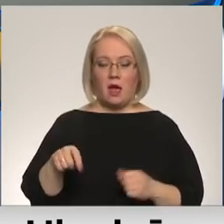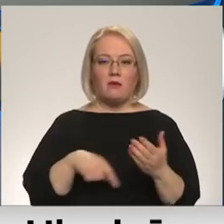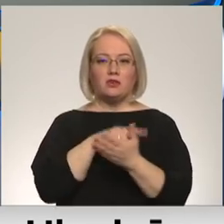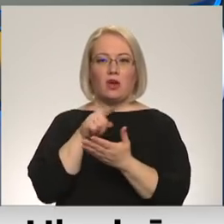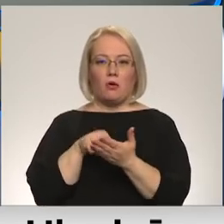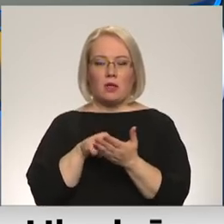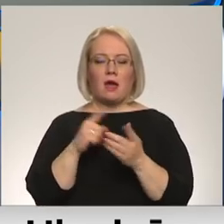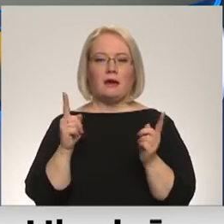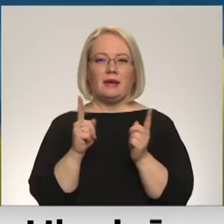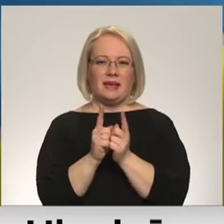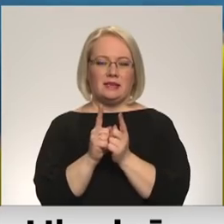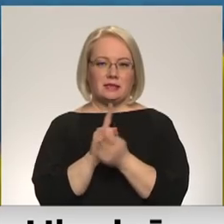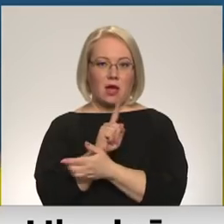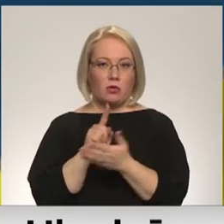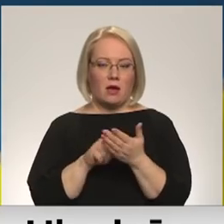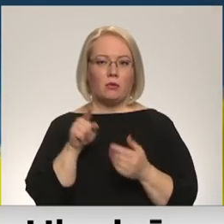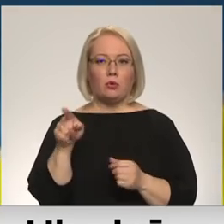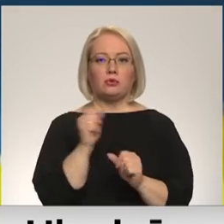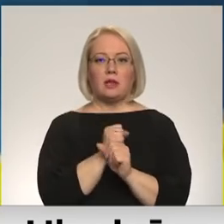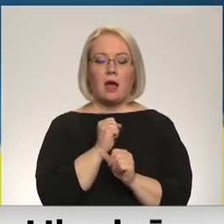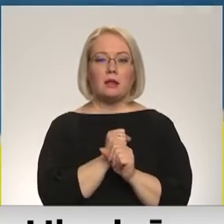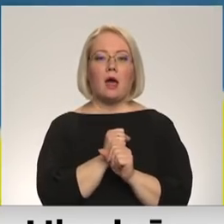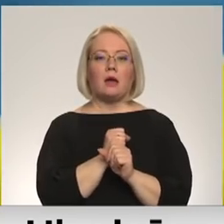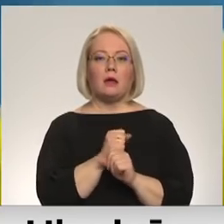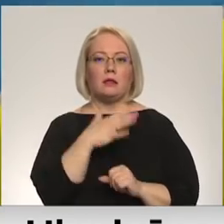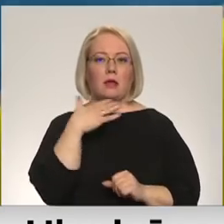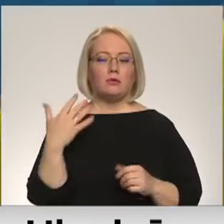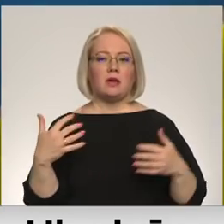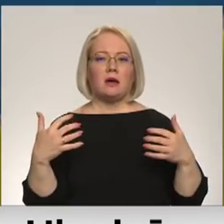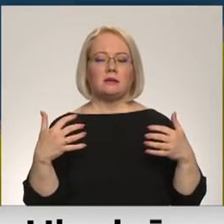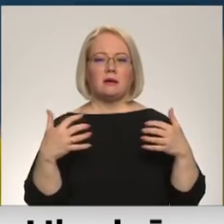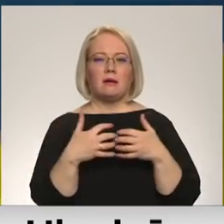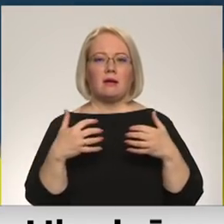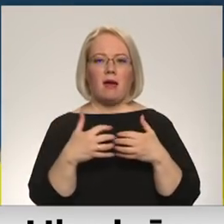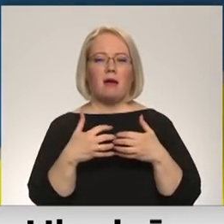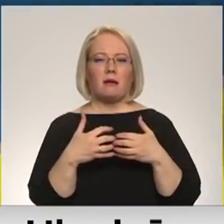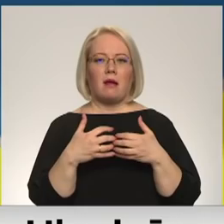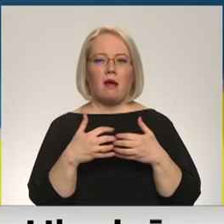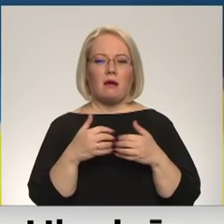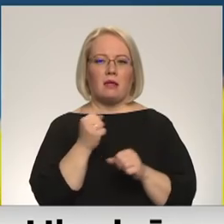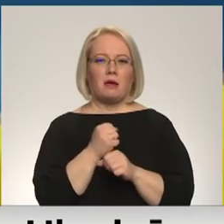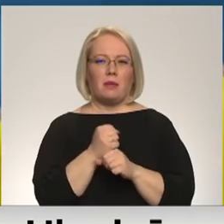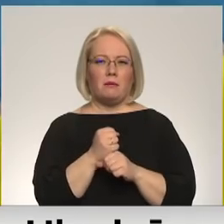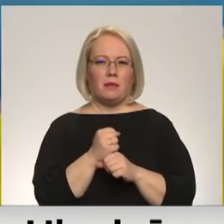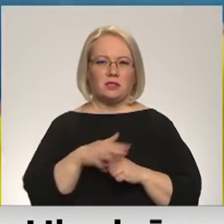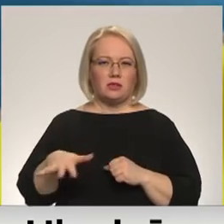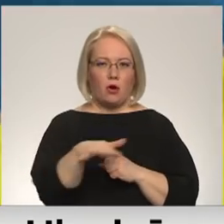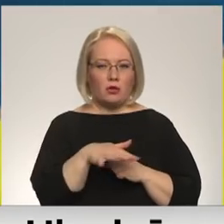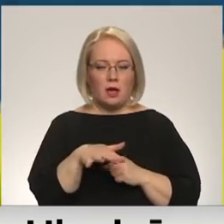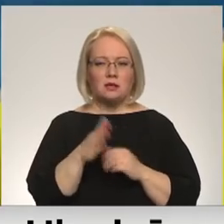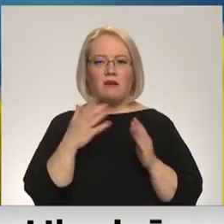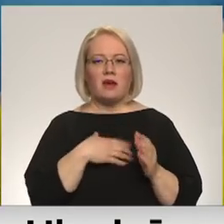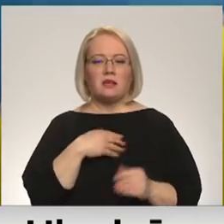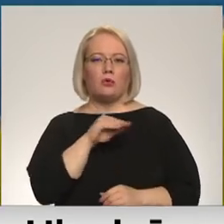noslēdzot pavisam īsi. Tu esi strādājis vairākās karadarbības zonās. Ja nāktos būt jāraksturo šo karu